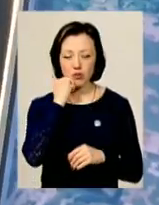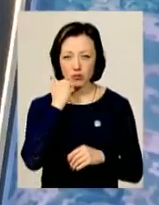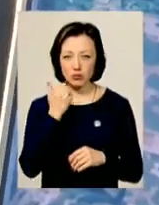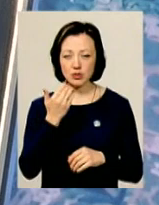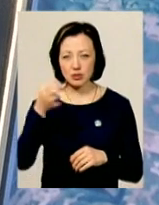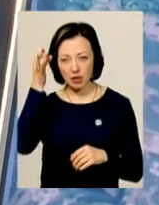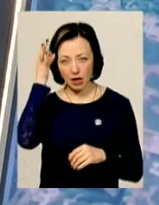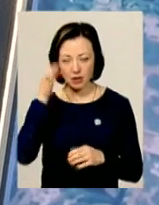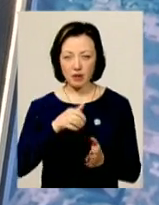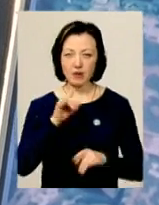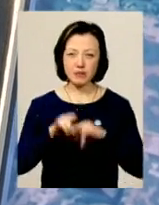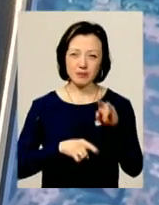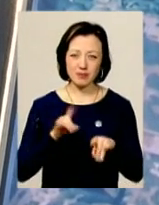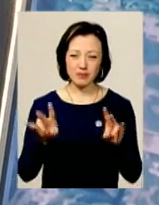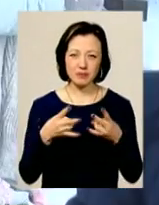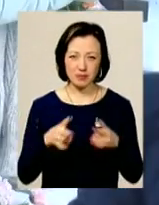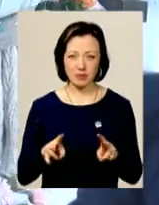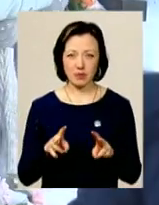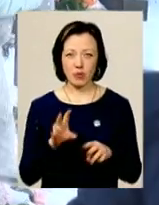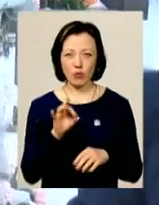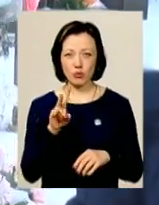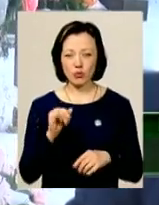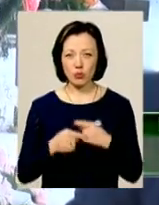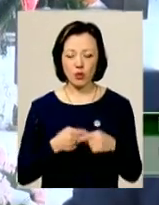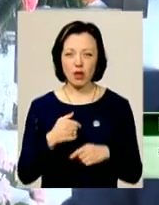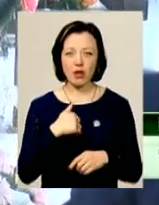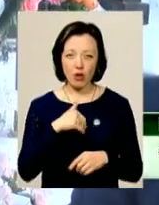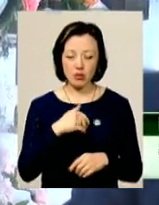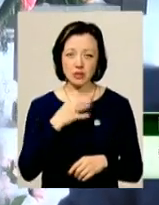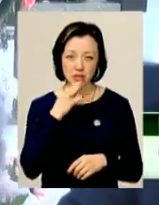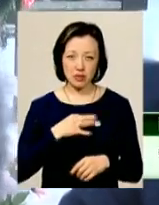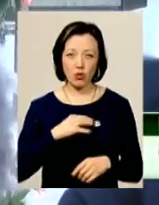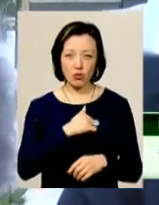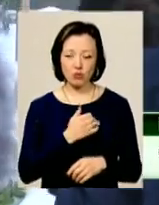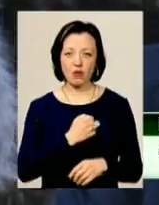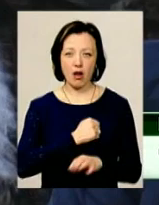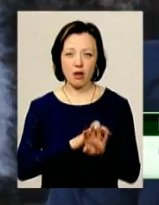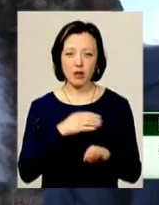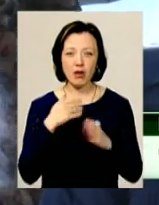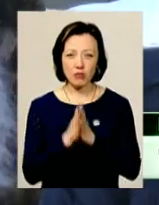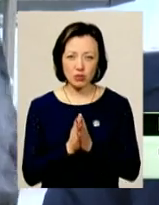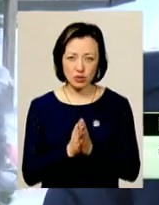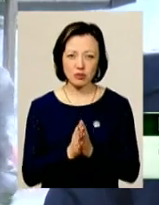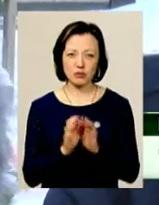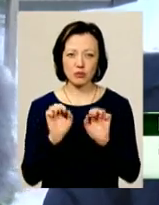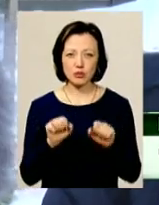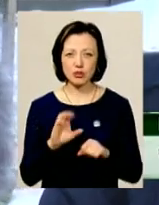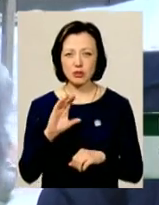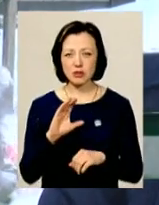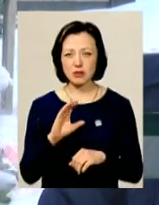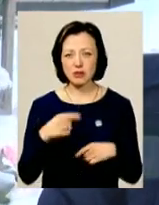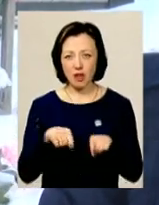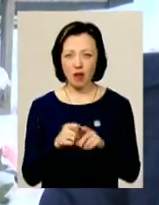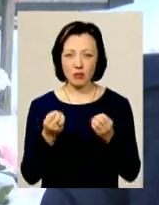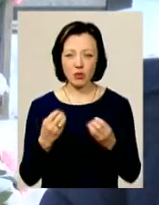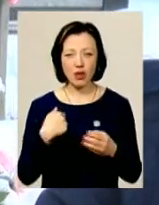Олександра згадує, відмовляла онука, як могла. Він каже, що я хочу в армію. Я його просила, що Сашуня, може підеш в армію? Так,